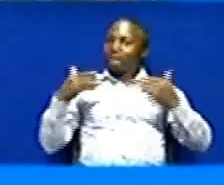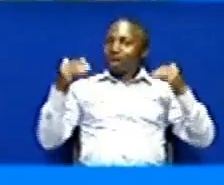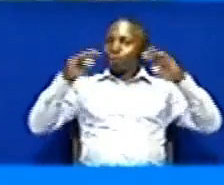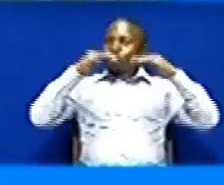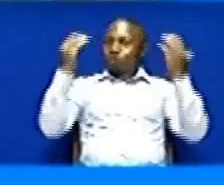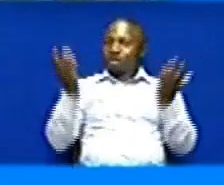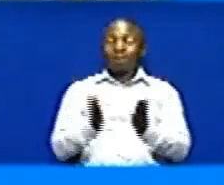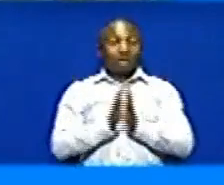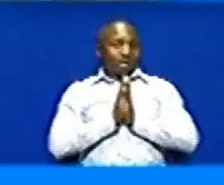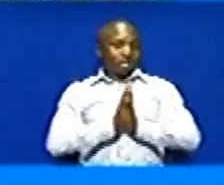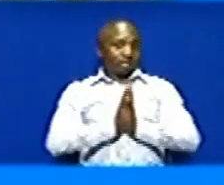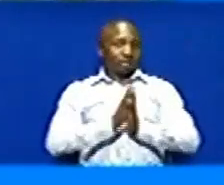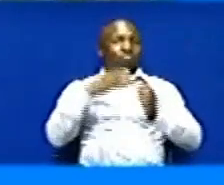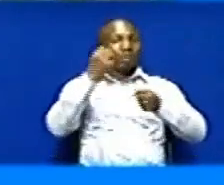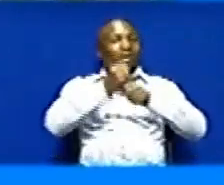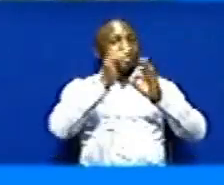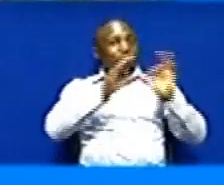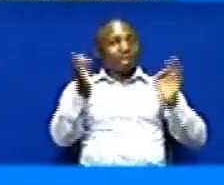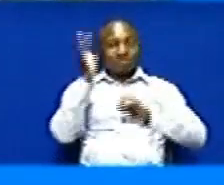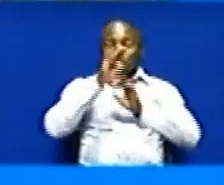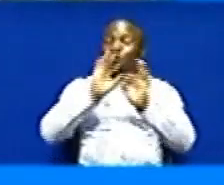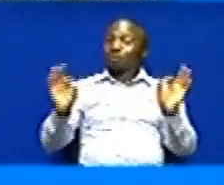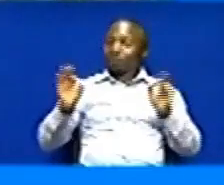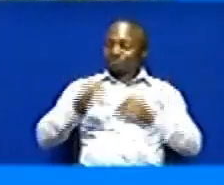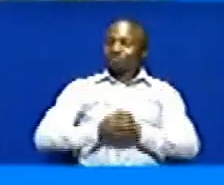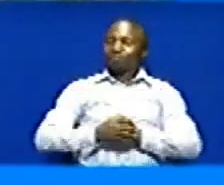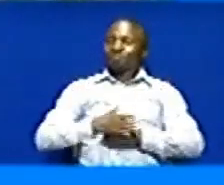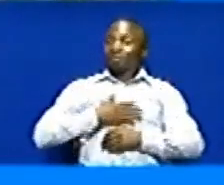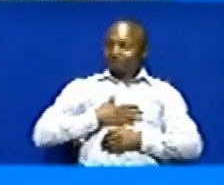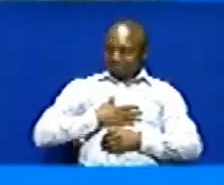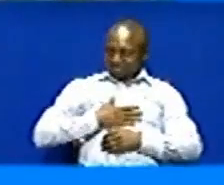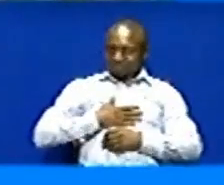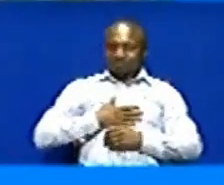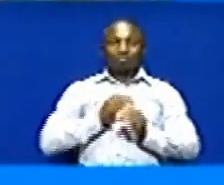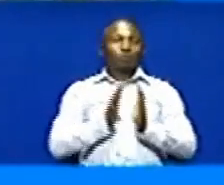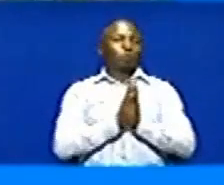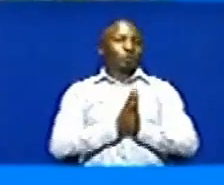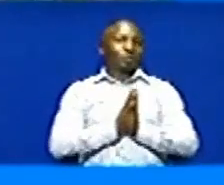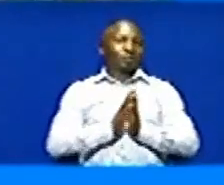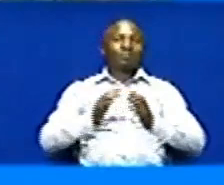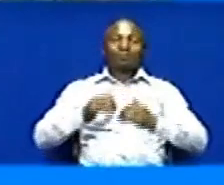dunyene Sante sana na kazi njemba siku njema Sante sana Shukurani sana